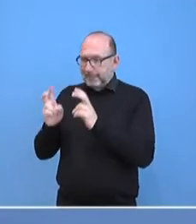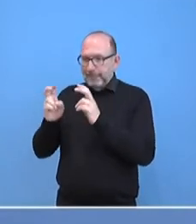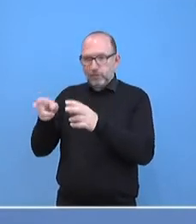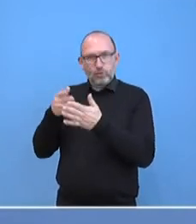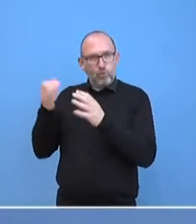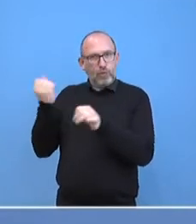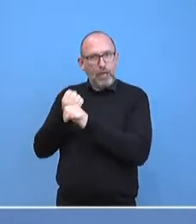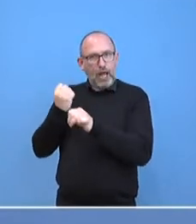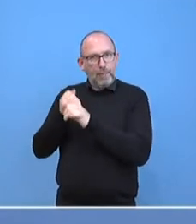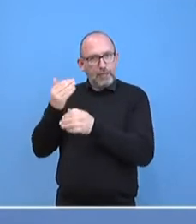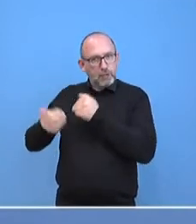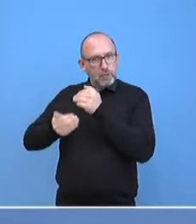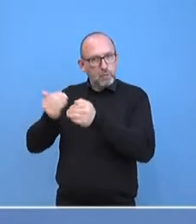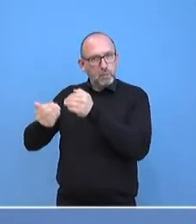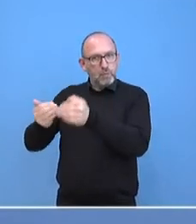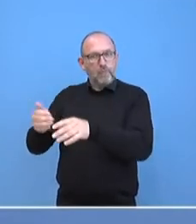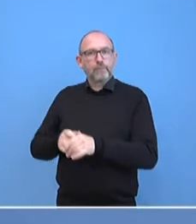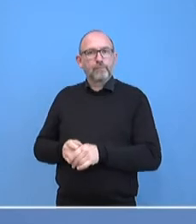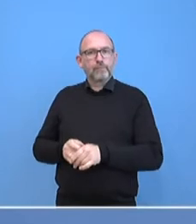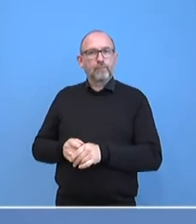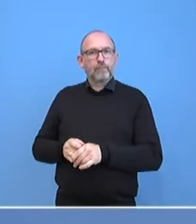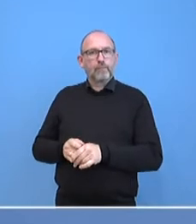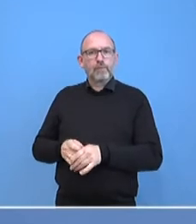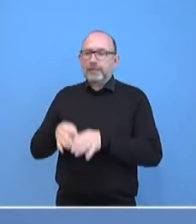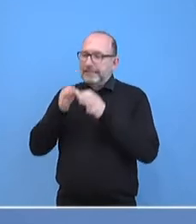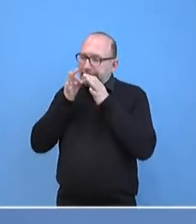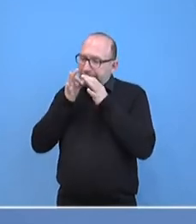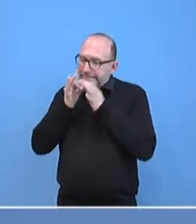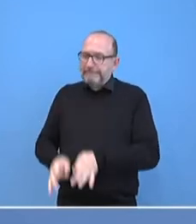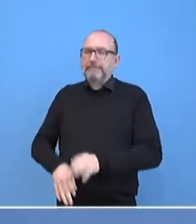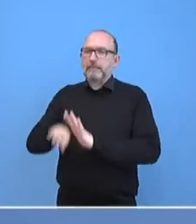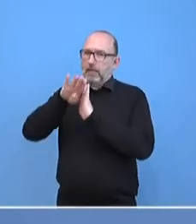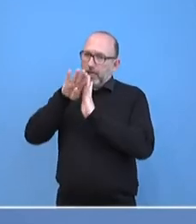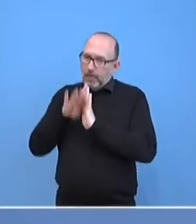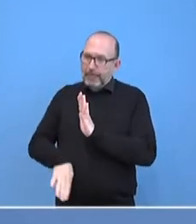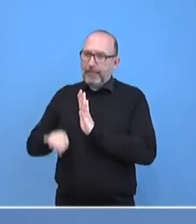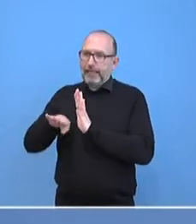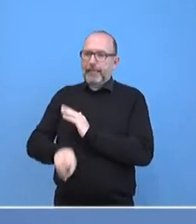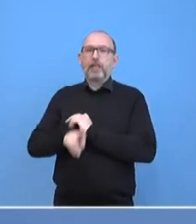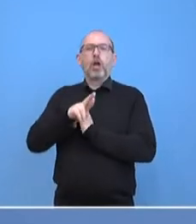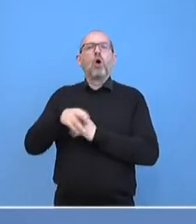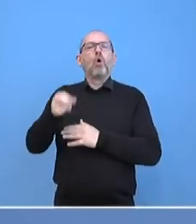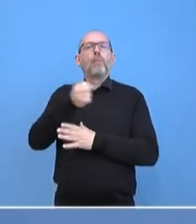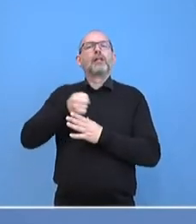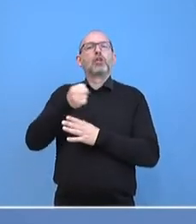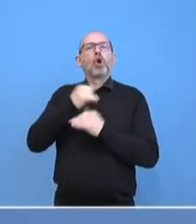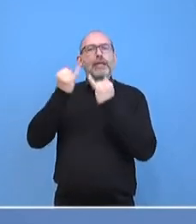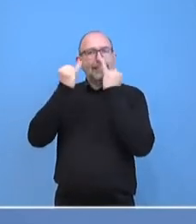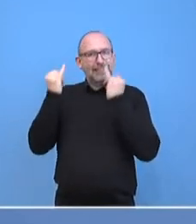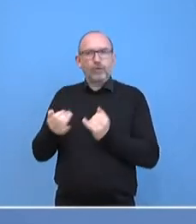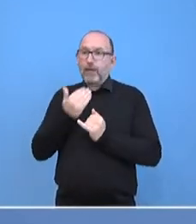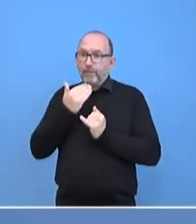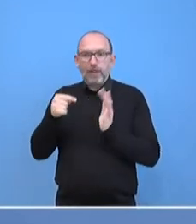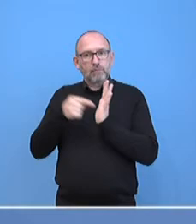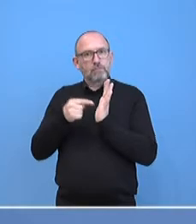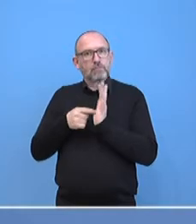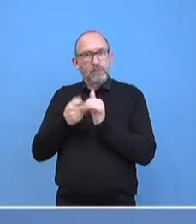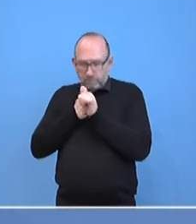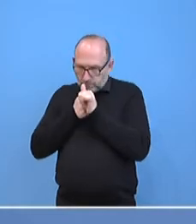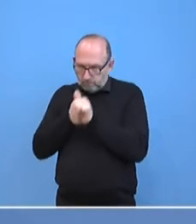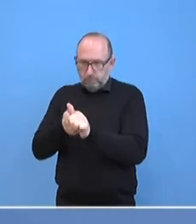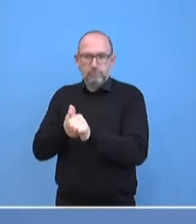gearbeitet wird, es eine strikte Befolgung der Regeln des Robert-Koch-Instituts, der Empfehlungen des Robert-Koch-Instituts gibt,